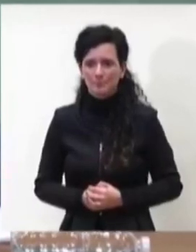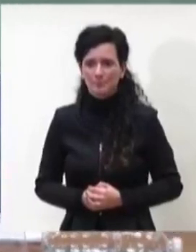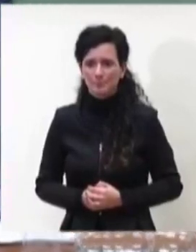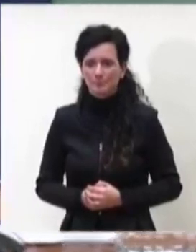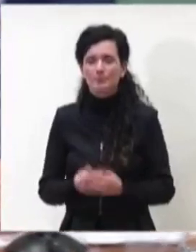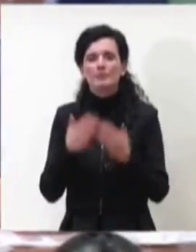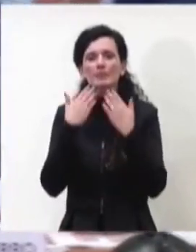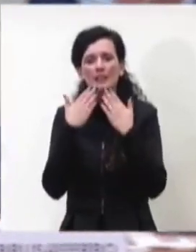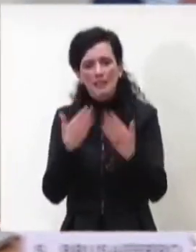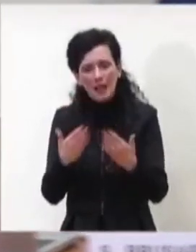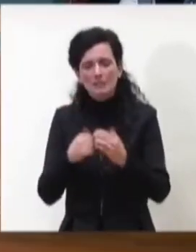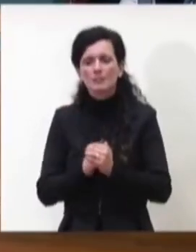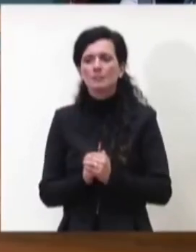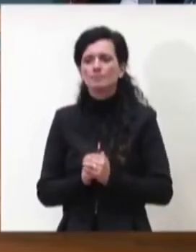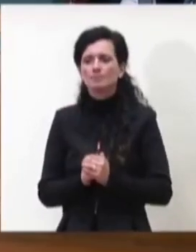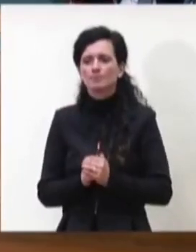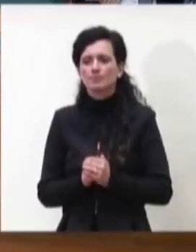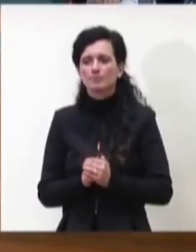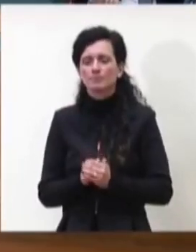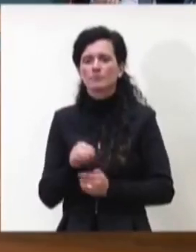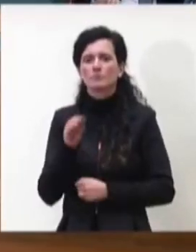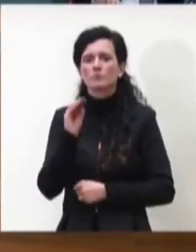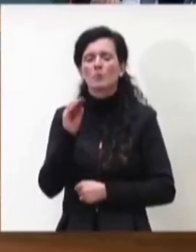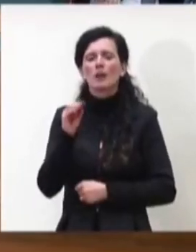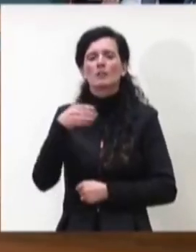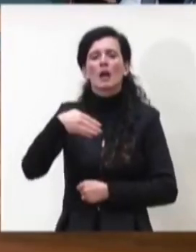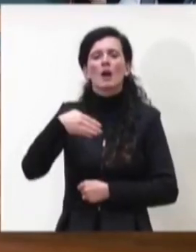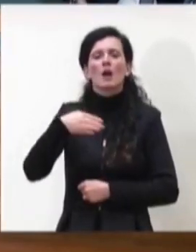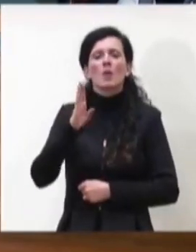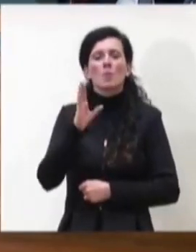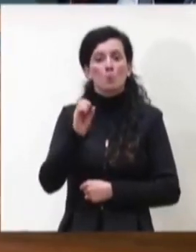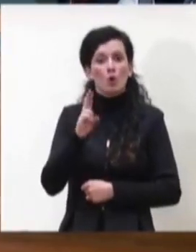Grazie la domanda per Giuliano Bormioli dell'agenzia